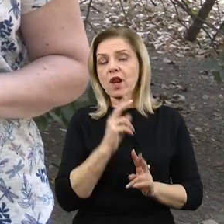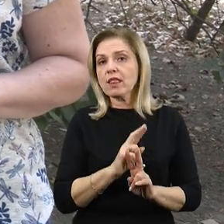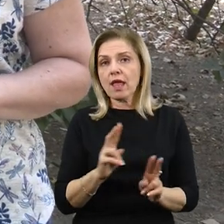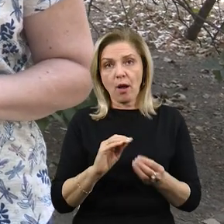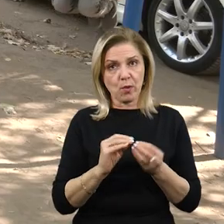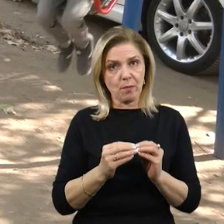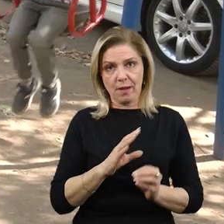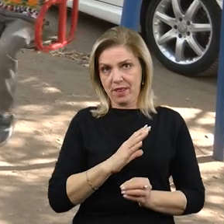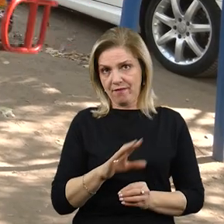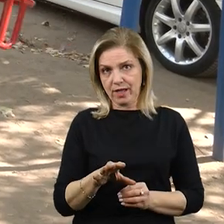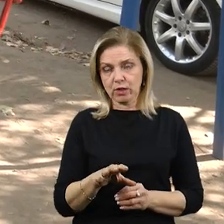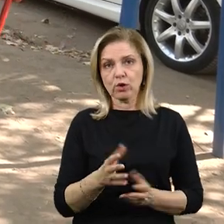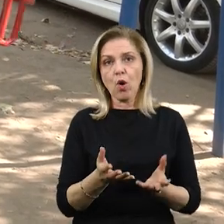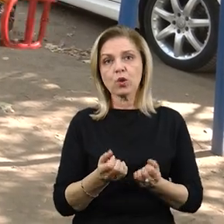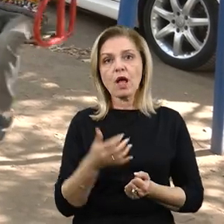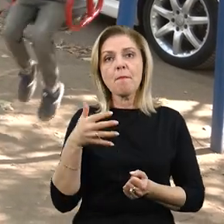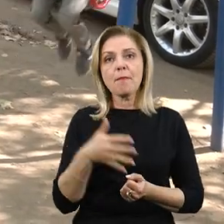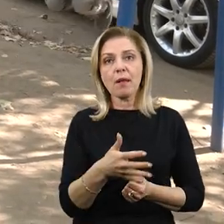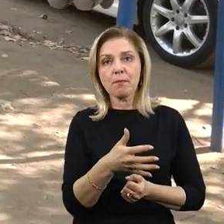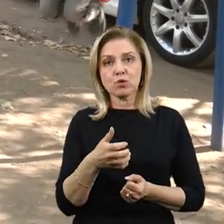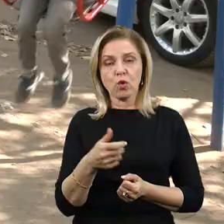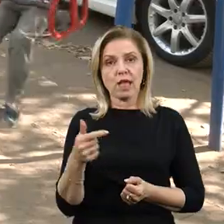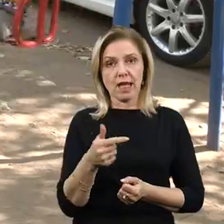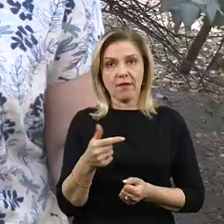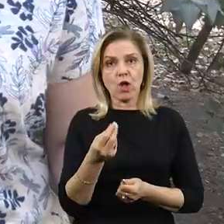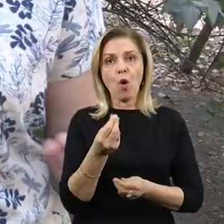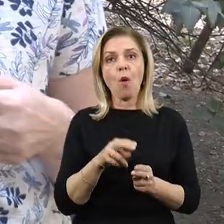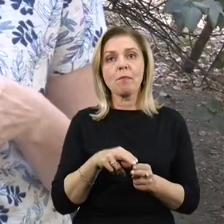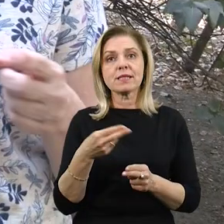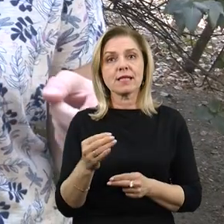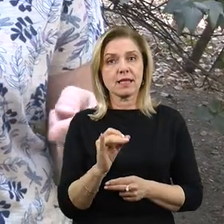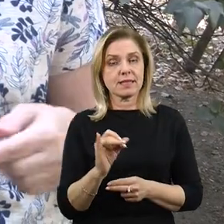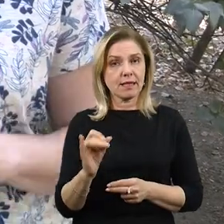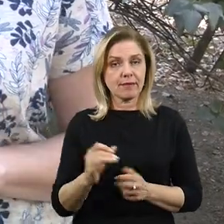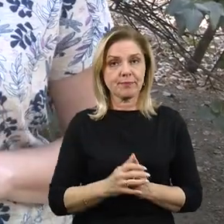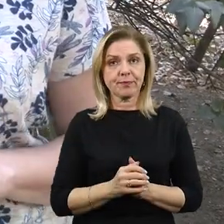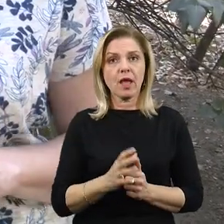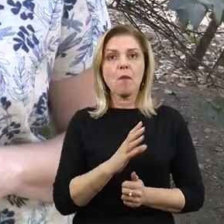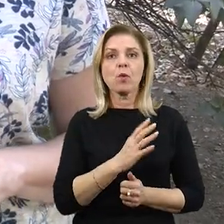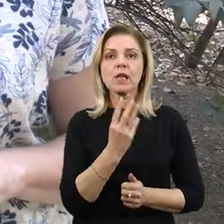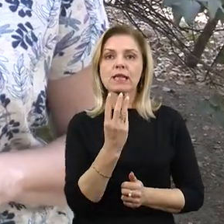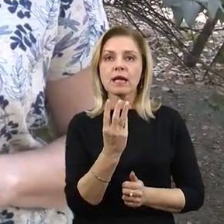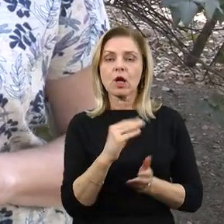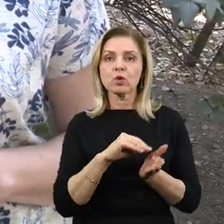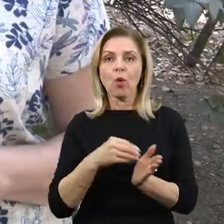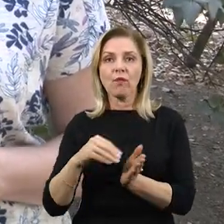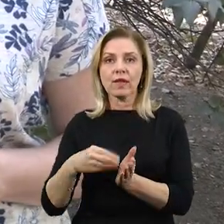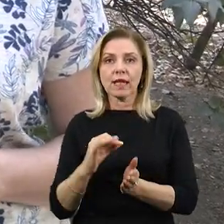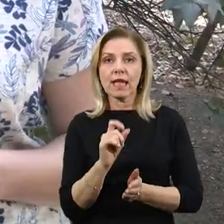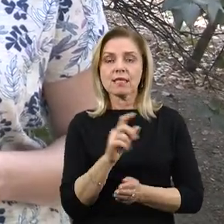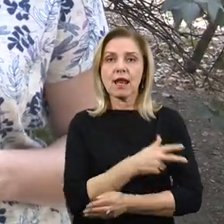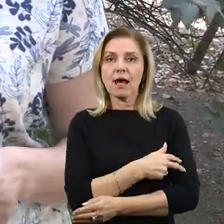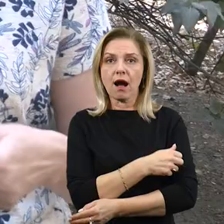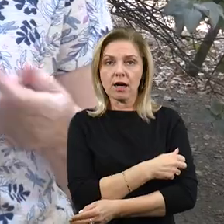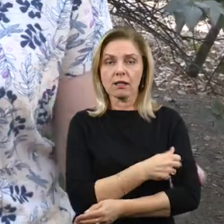не виникло. Отримала 5,5 тисяч гривень компенсації. У мене три довідки були з лікарні. І я